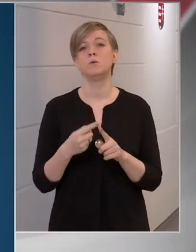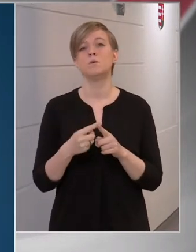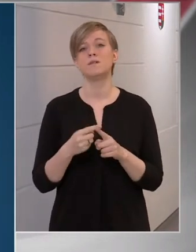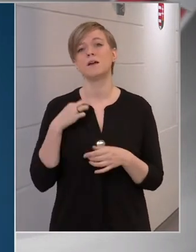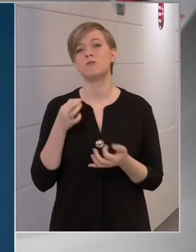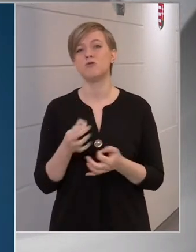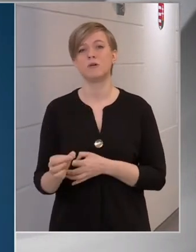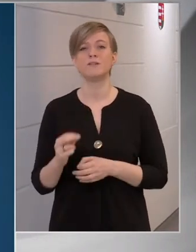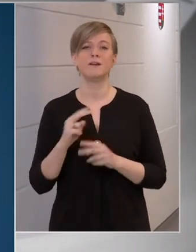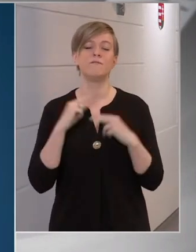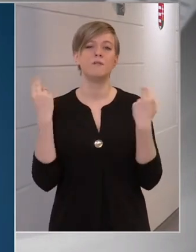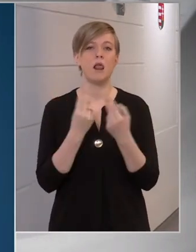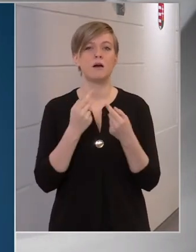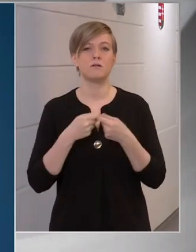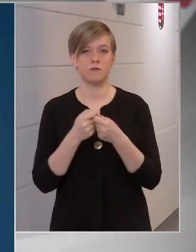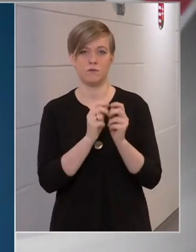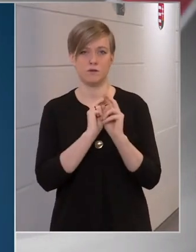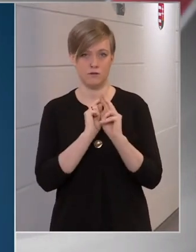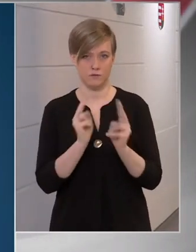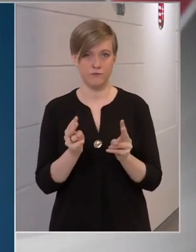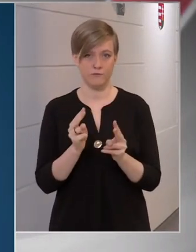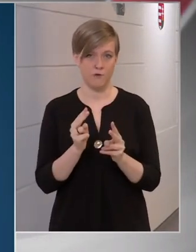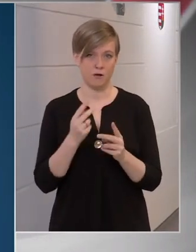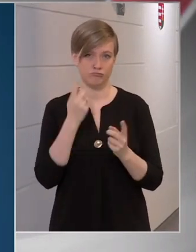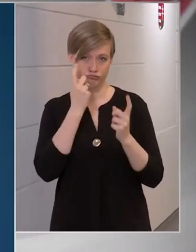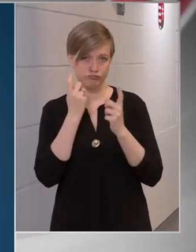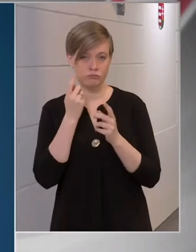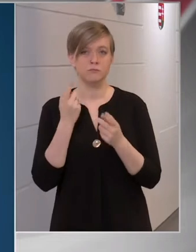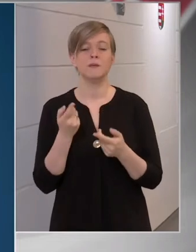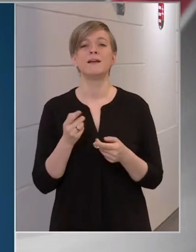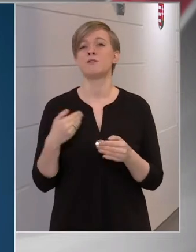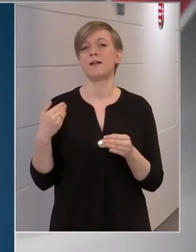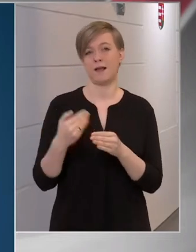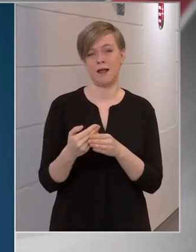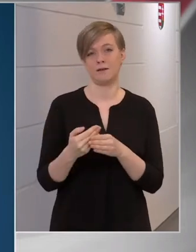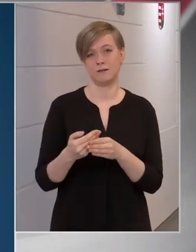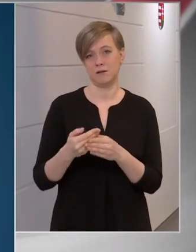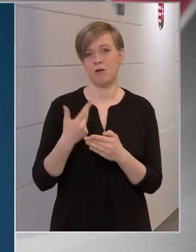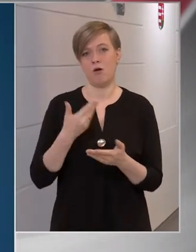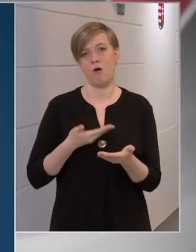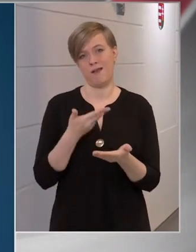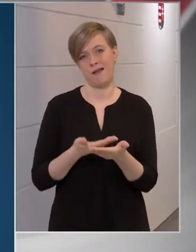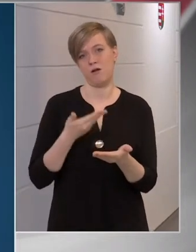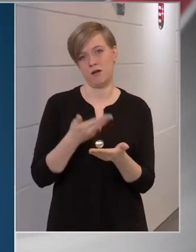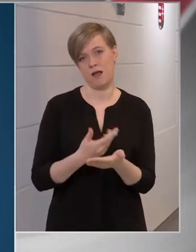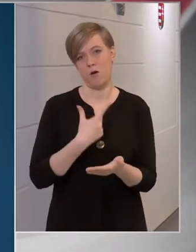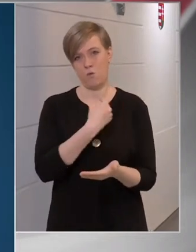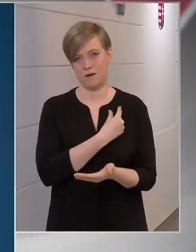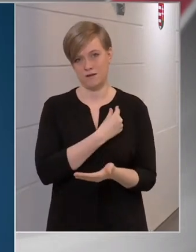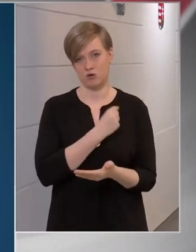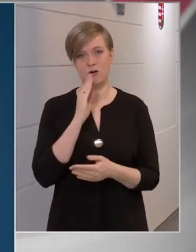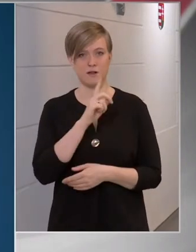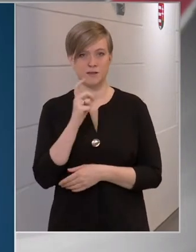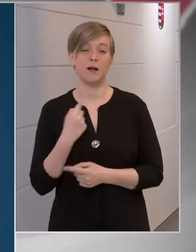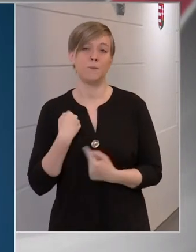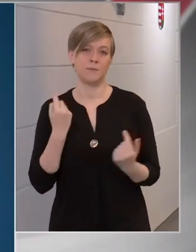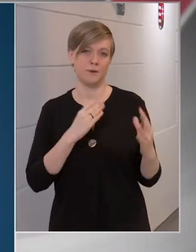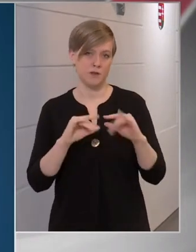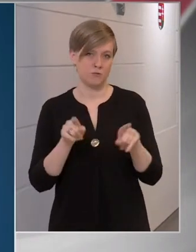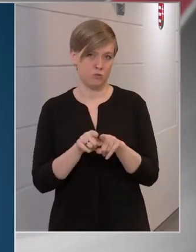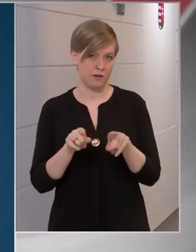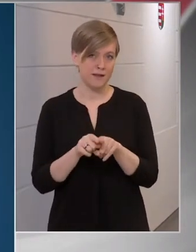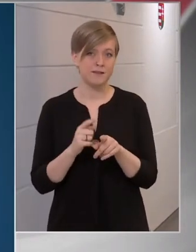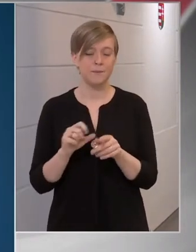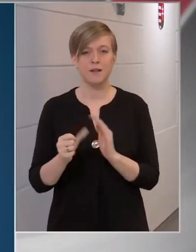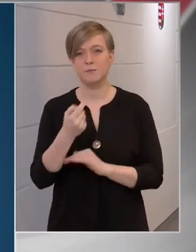Világszervezetnek is van egy álláspontja, és ezek eddig oltásra ajánlották az asztalazenekát. A mi tapasztalataink is ezek, még